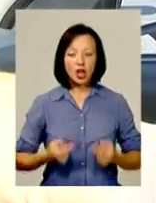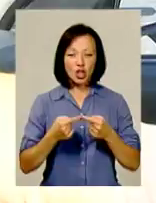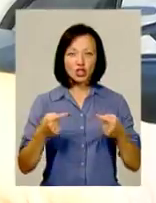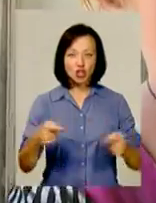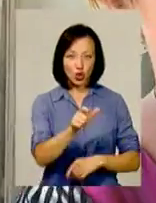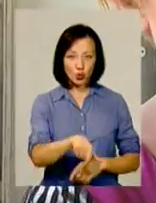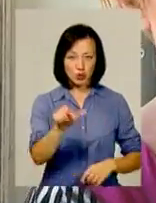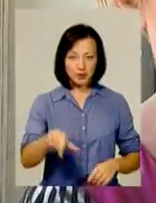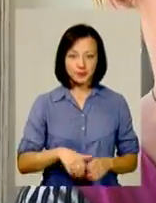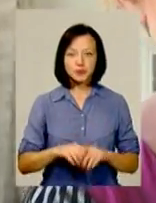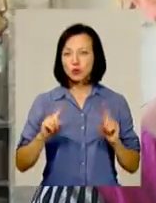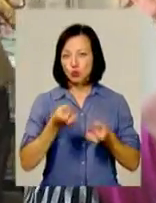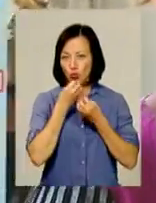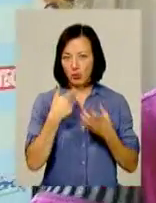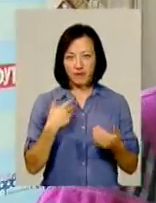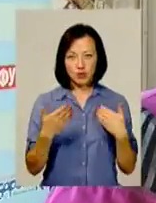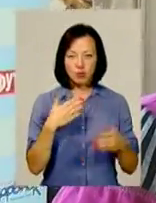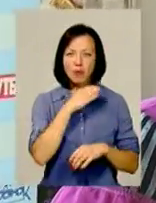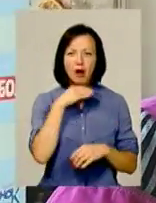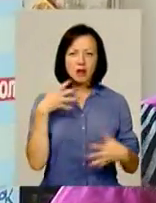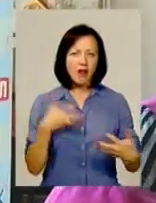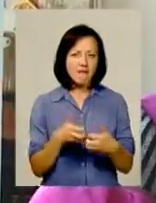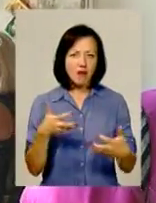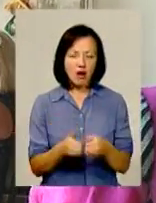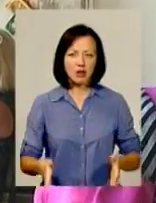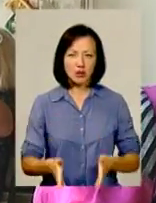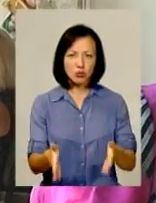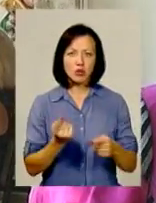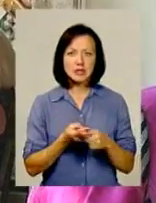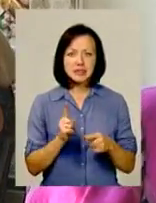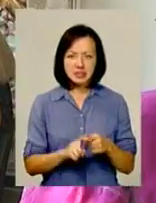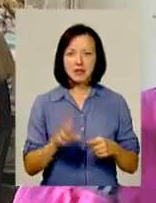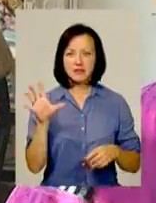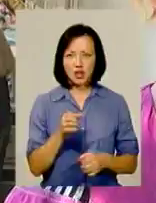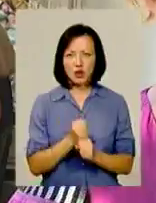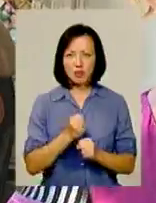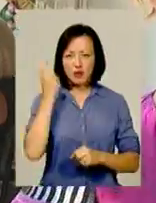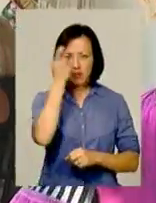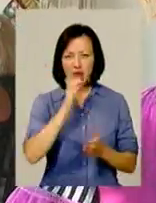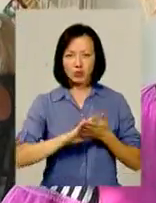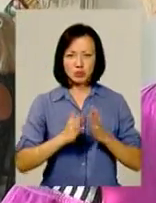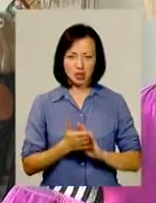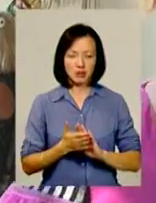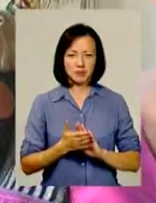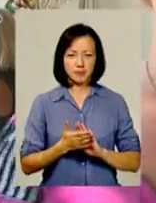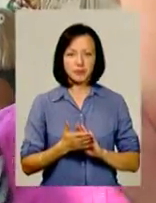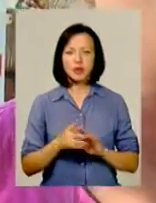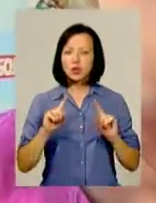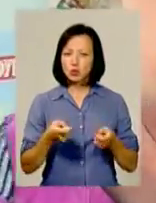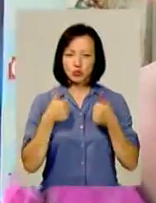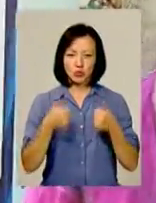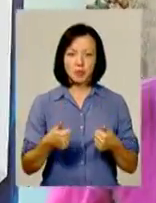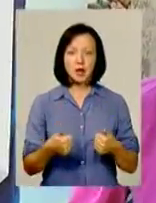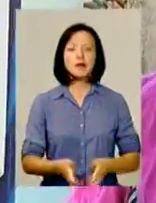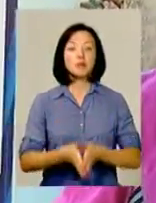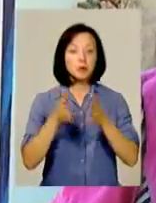других людей. Дуже позитивно. Бо стільки багато аварій на дорогах, і це все робиться в п'яному вигляді. Так що це дуже гарно.